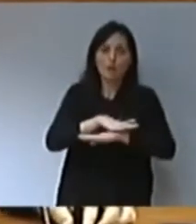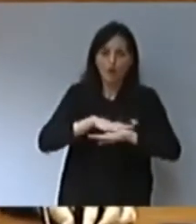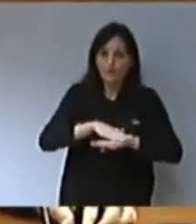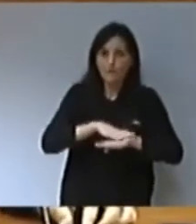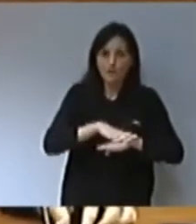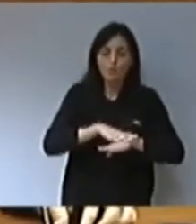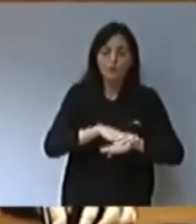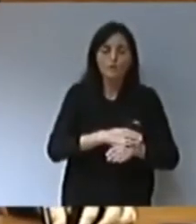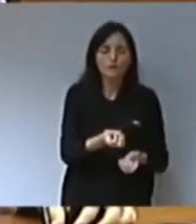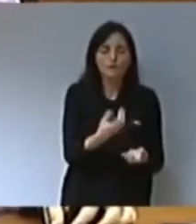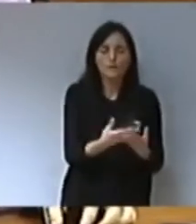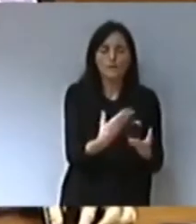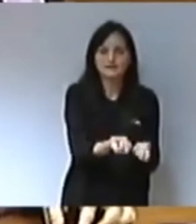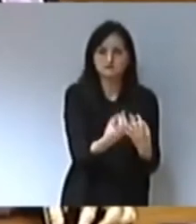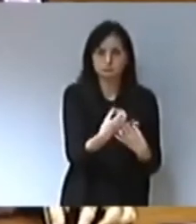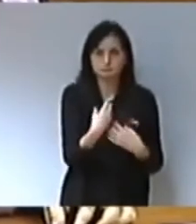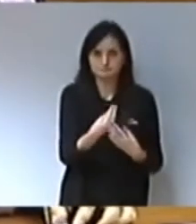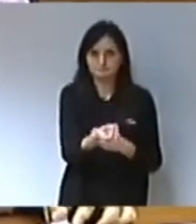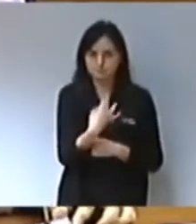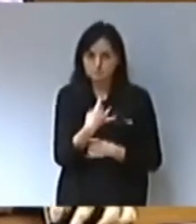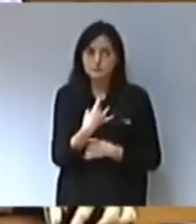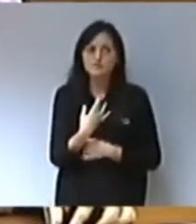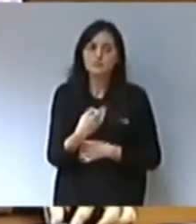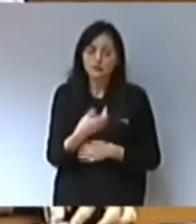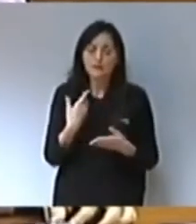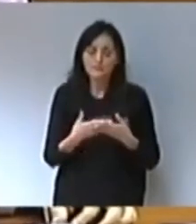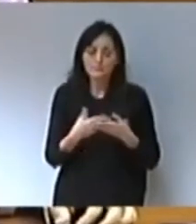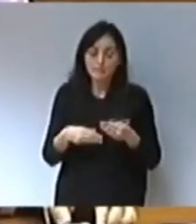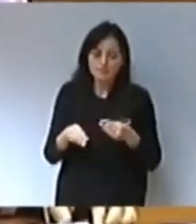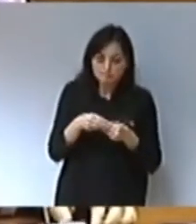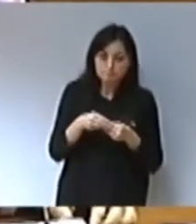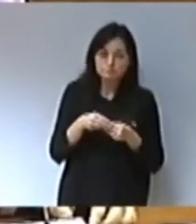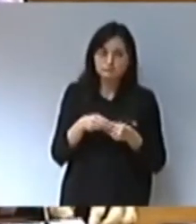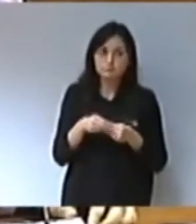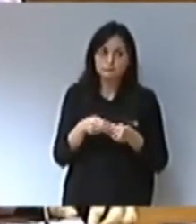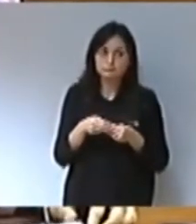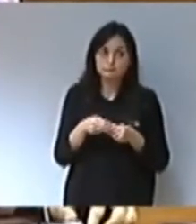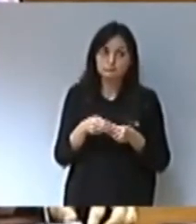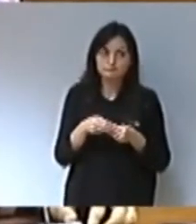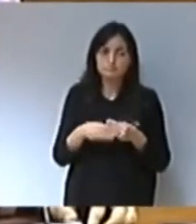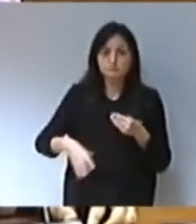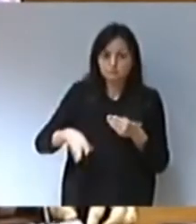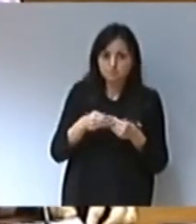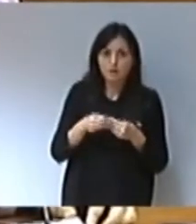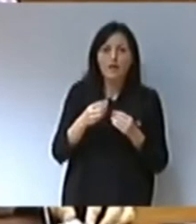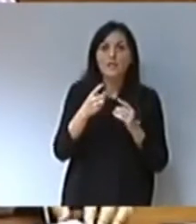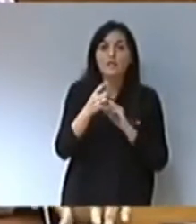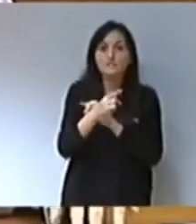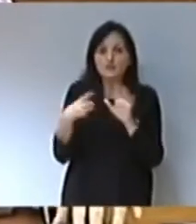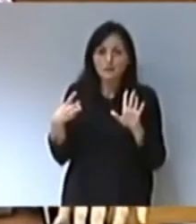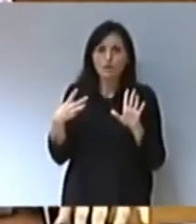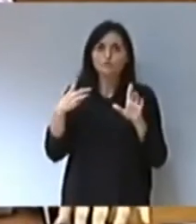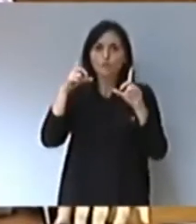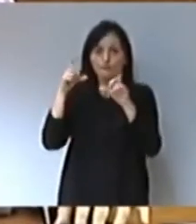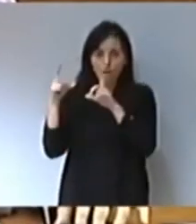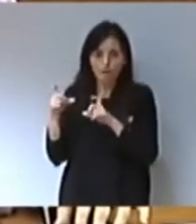remitir diversa documentació i conjuntament en aquesta documentació s'ajuntaven 18 fotografies